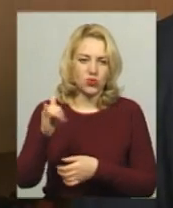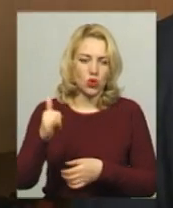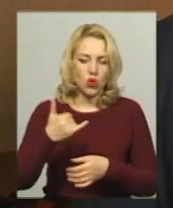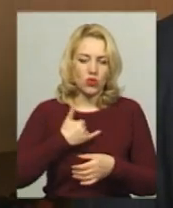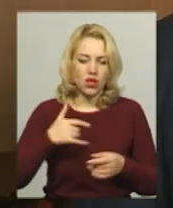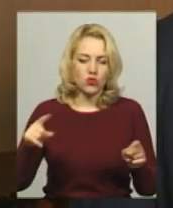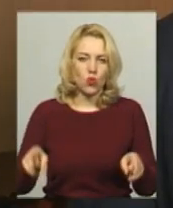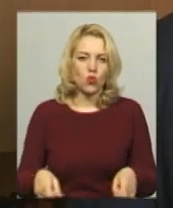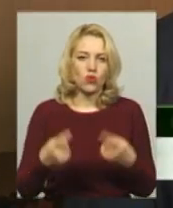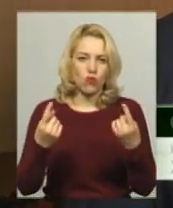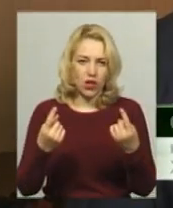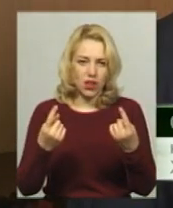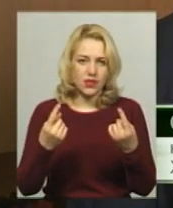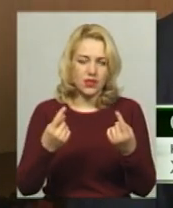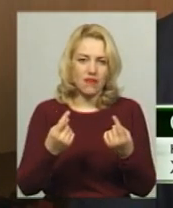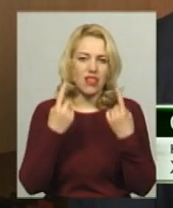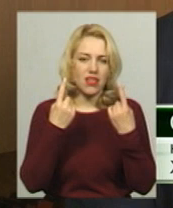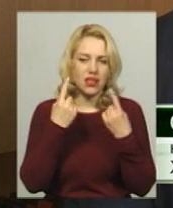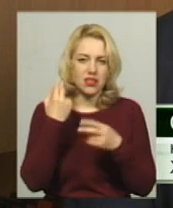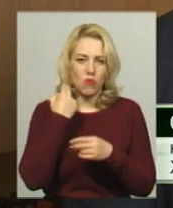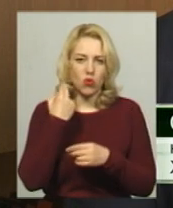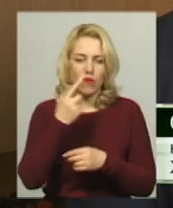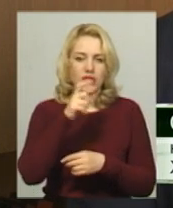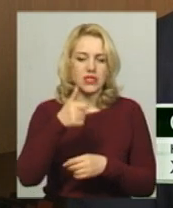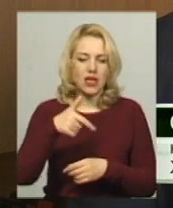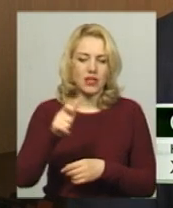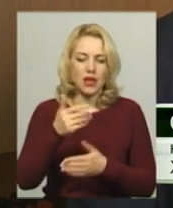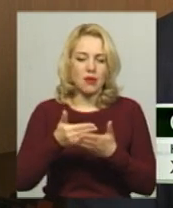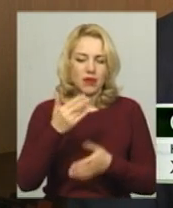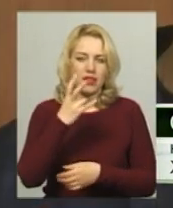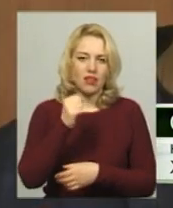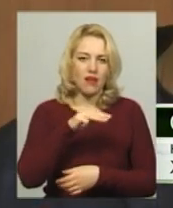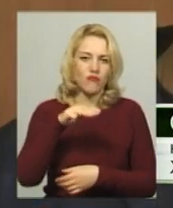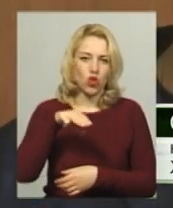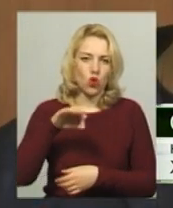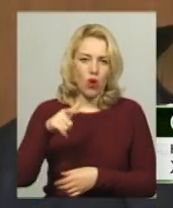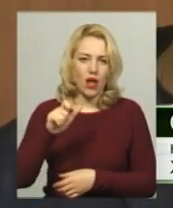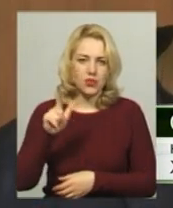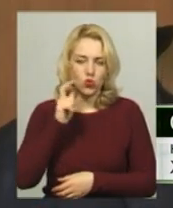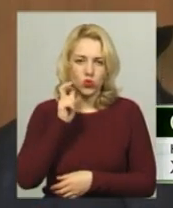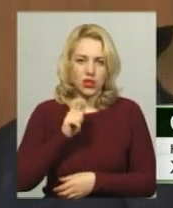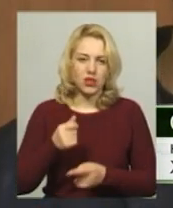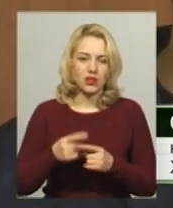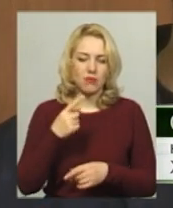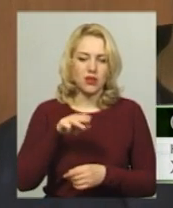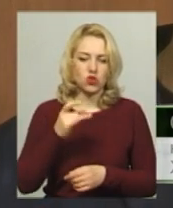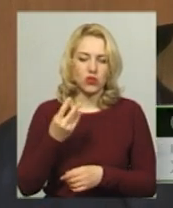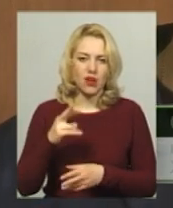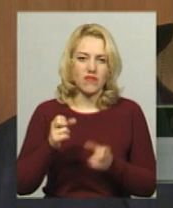велика заборгованість за газ перед НАК «Нафтогаз України». З 1 травня втрачає